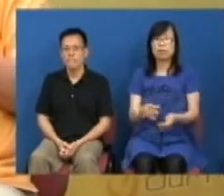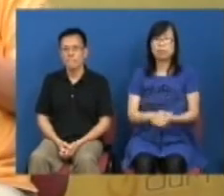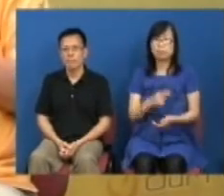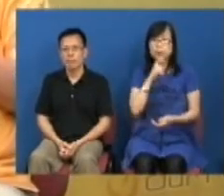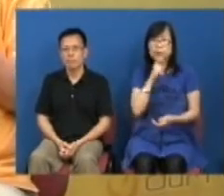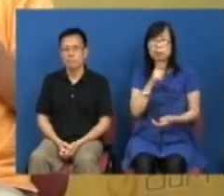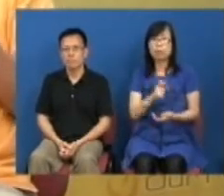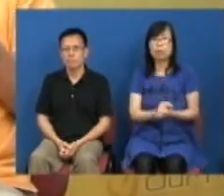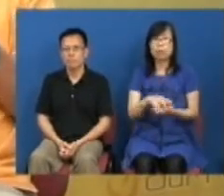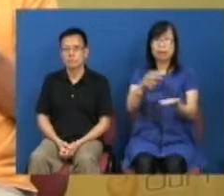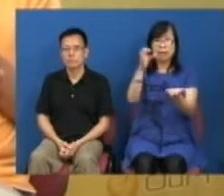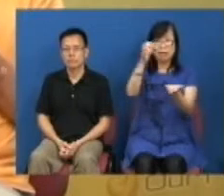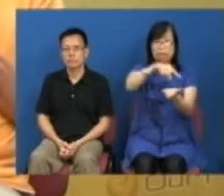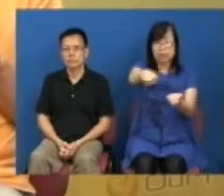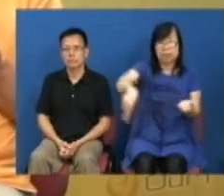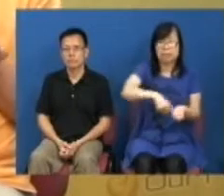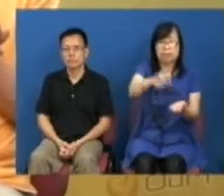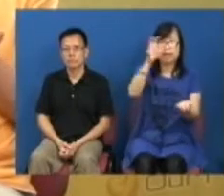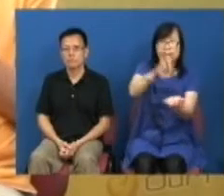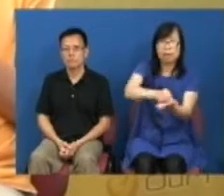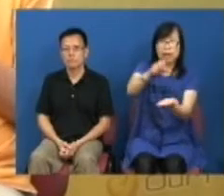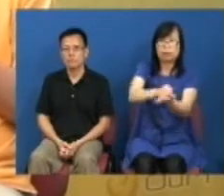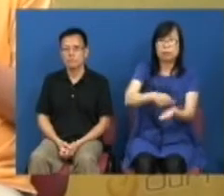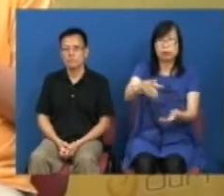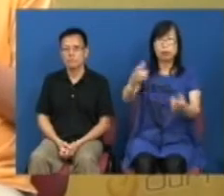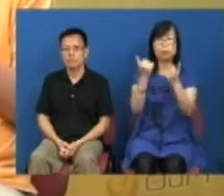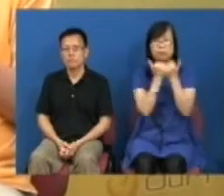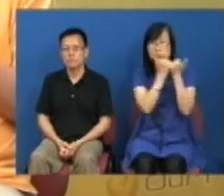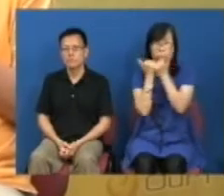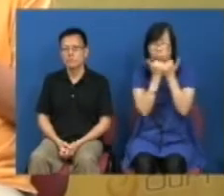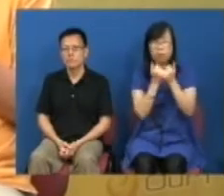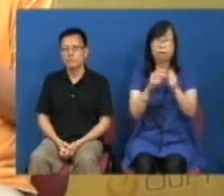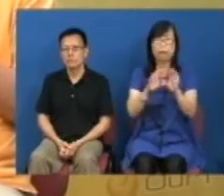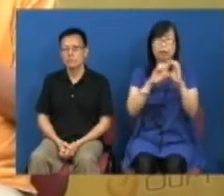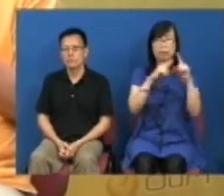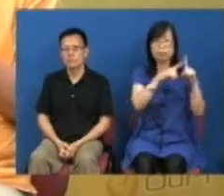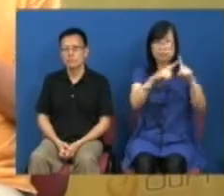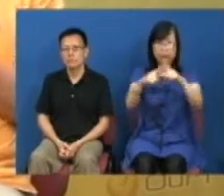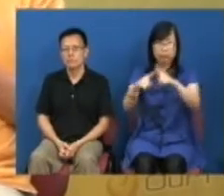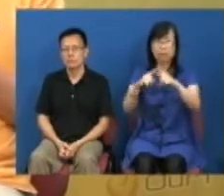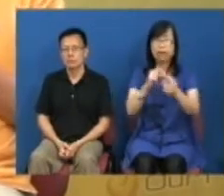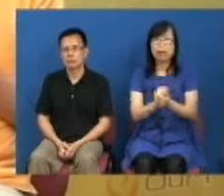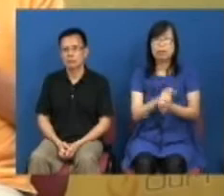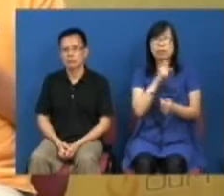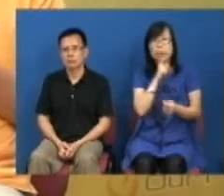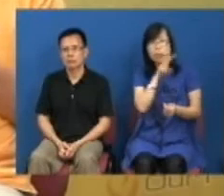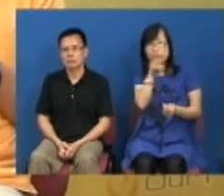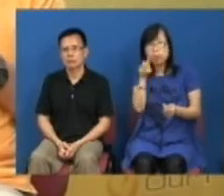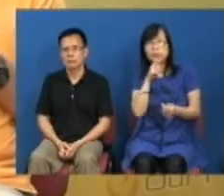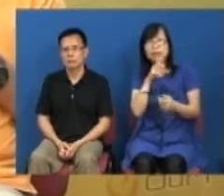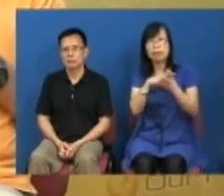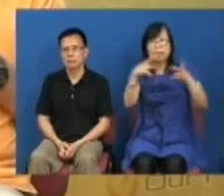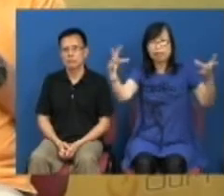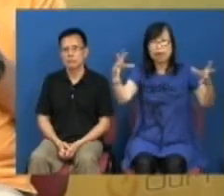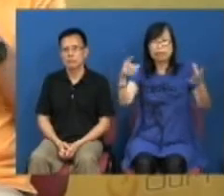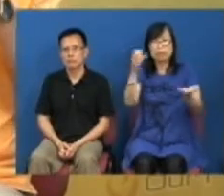受地产霸权影响好像旧区重建土耕环一些居民团体你会看到有些大地产商如何